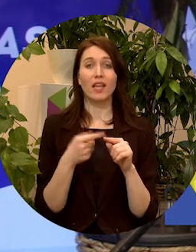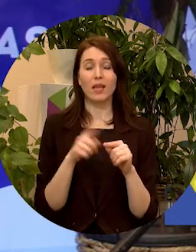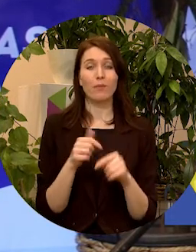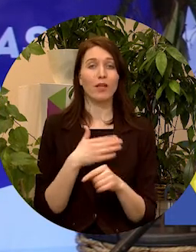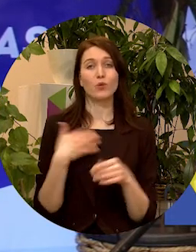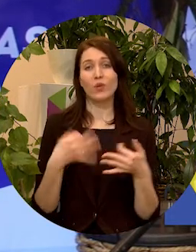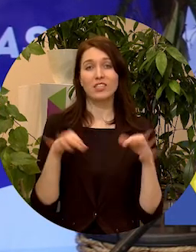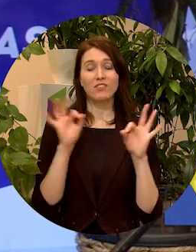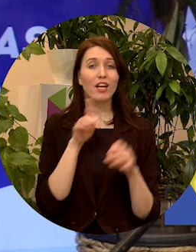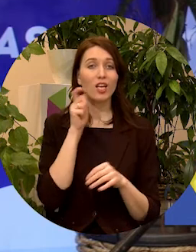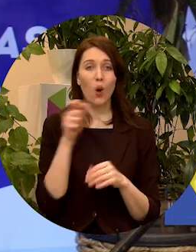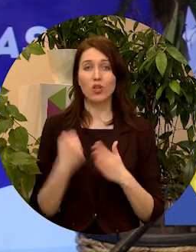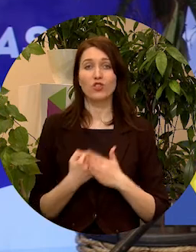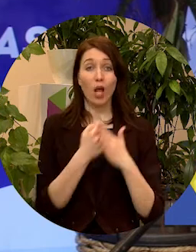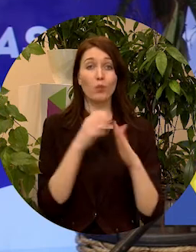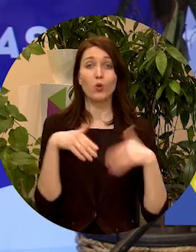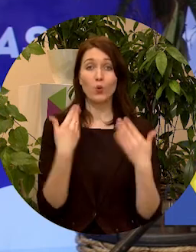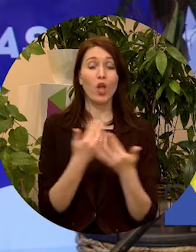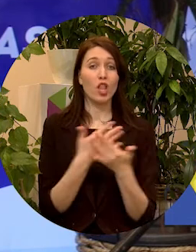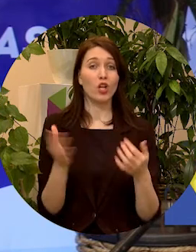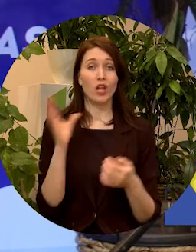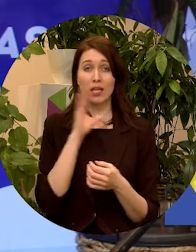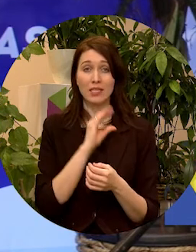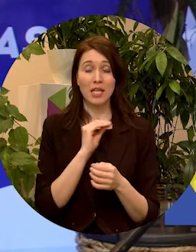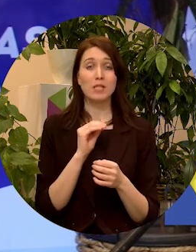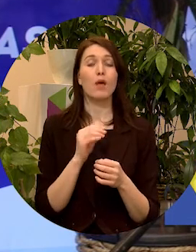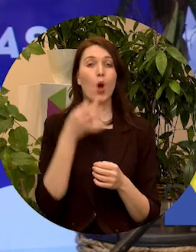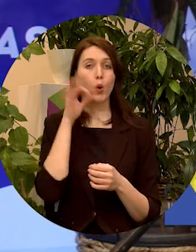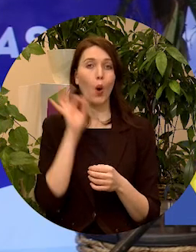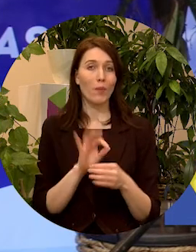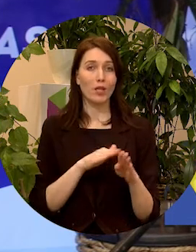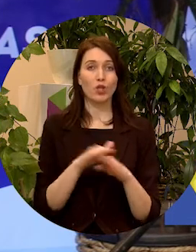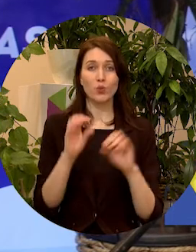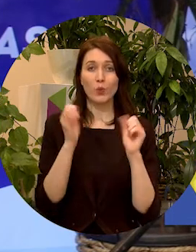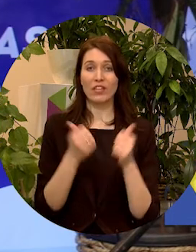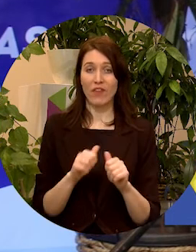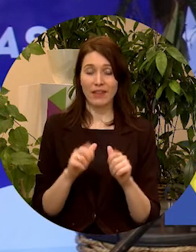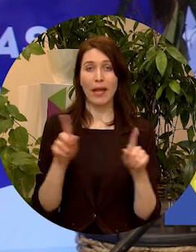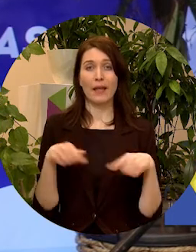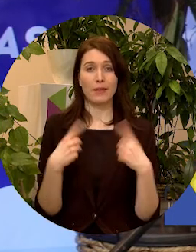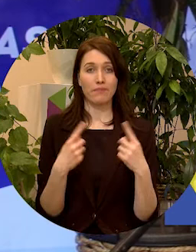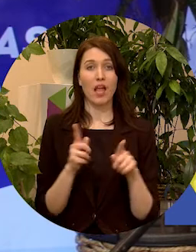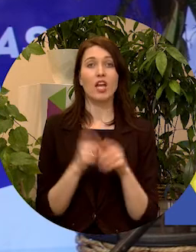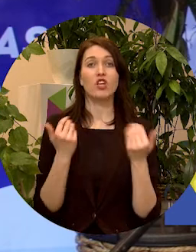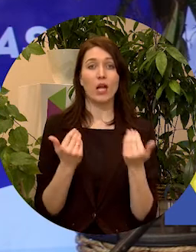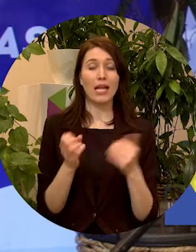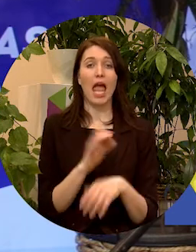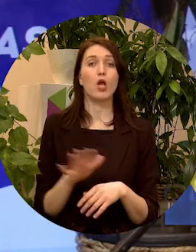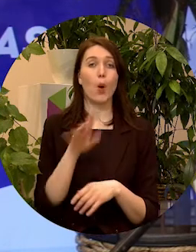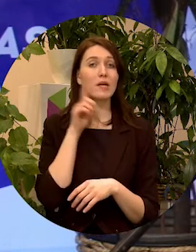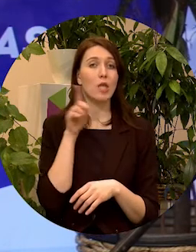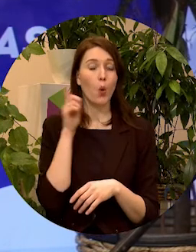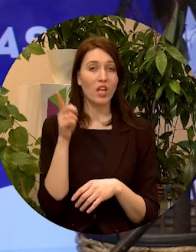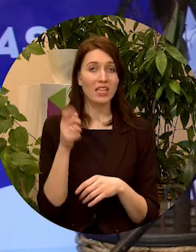svarīgi arī jauniešus atbalstīt un dot dažādas iespējas kompetenciju pilnveidēji. Un šajā Eiropas jaunatnes